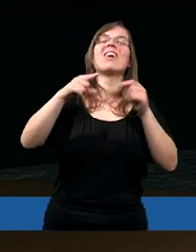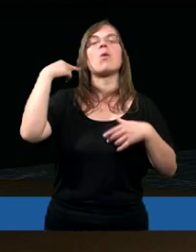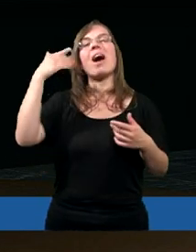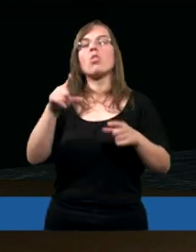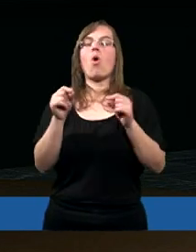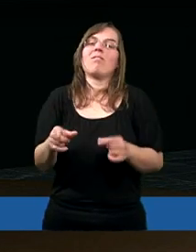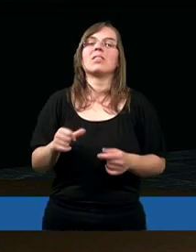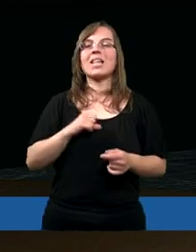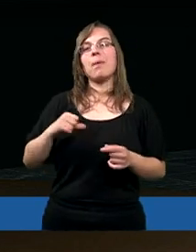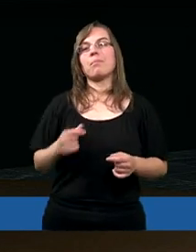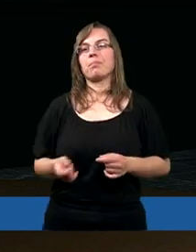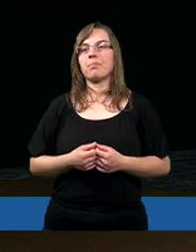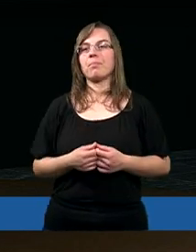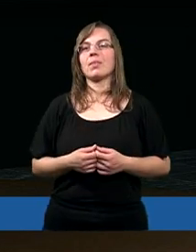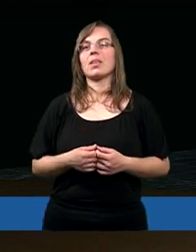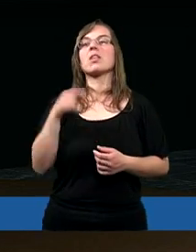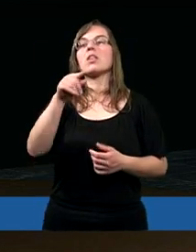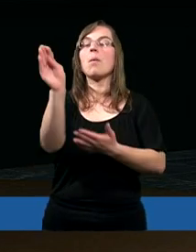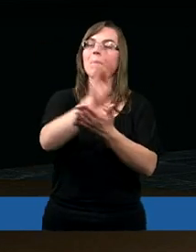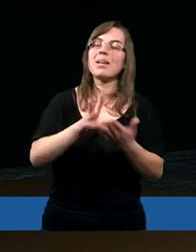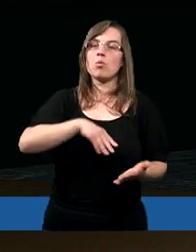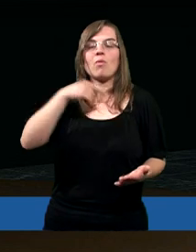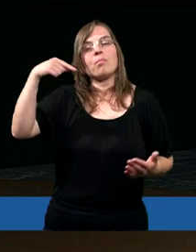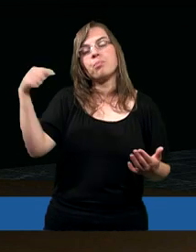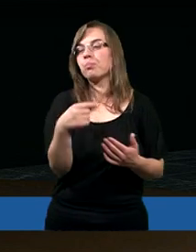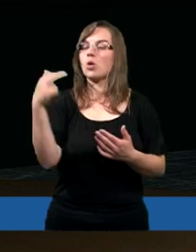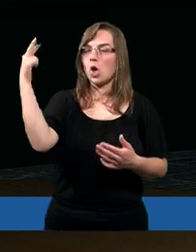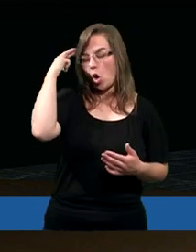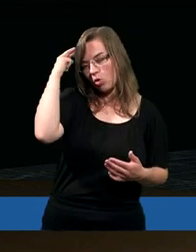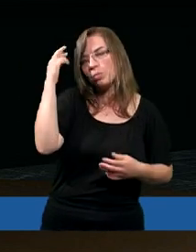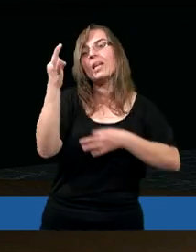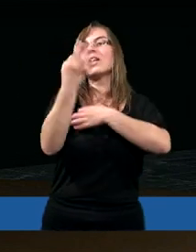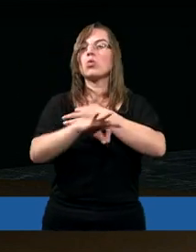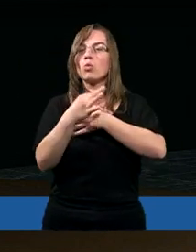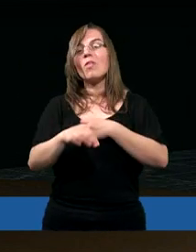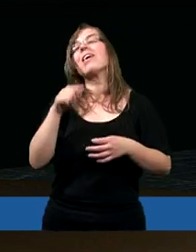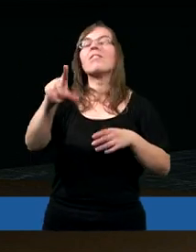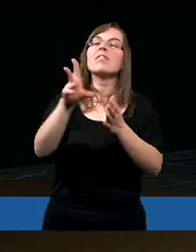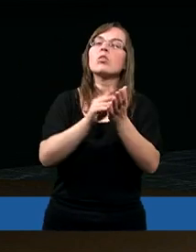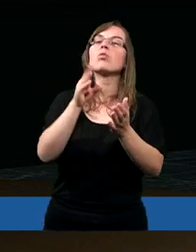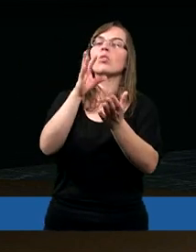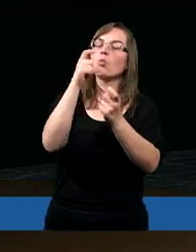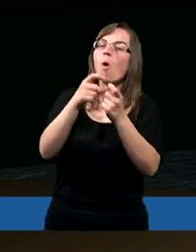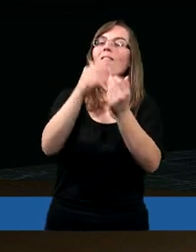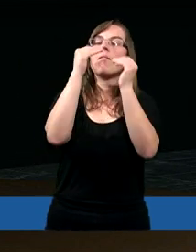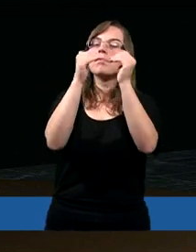jest ważne, żebyśmy Pismo Święte rozumieli, studiowali całościowo.